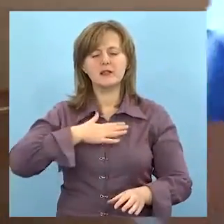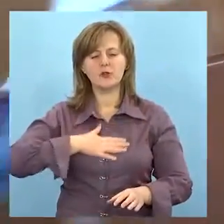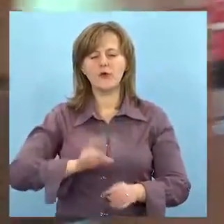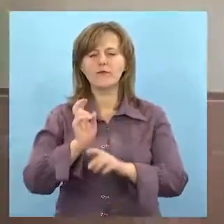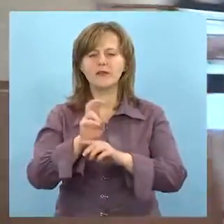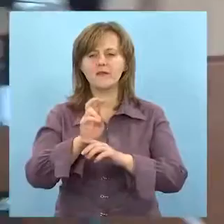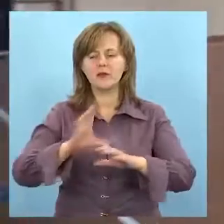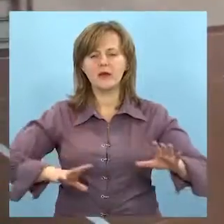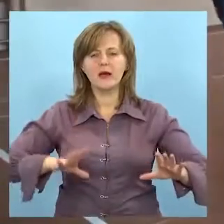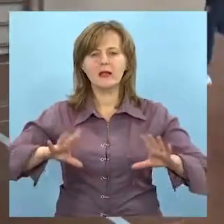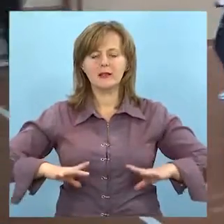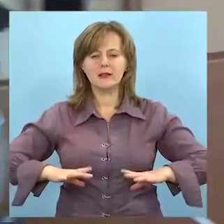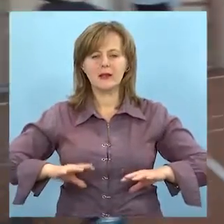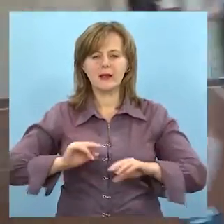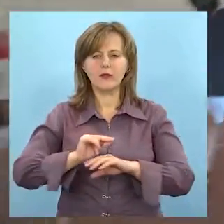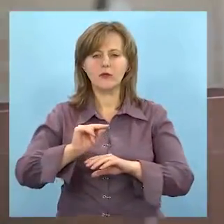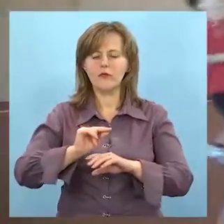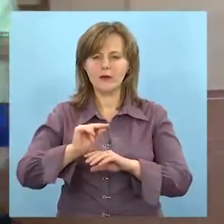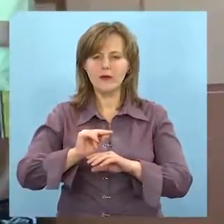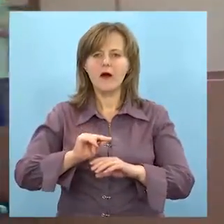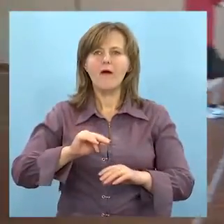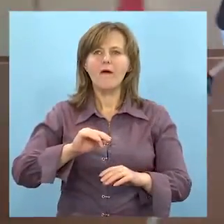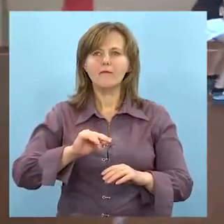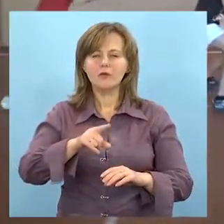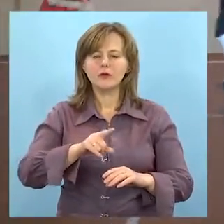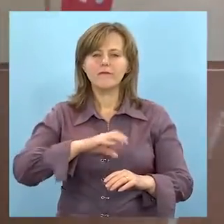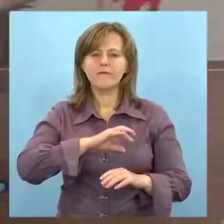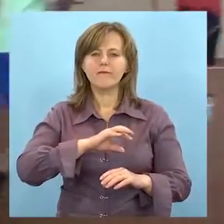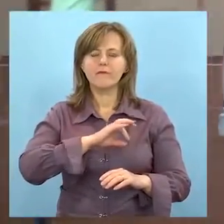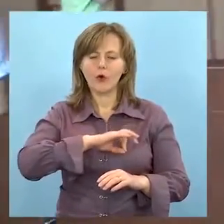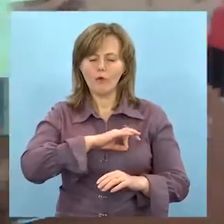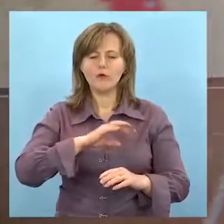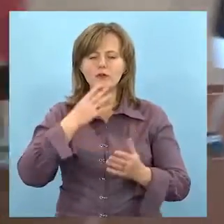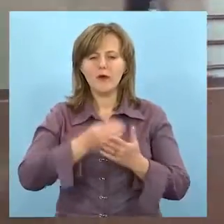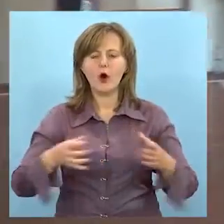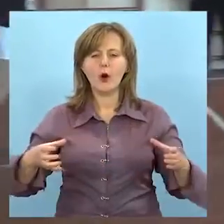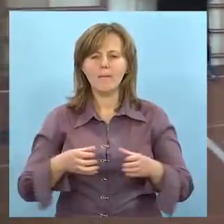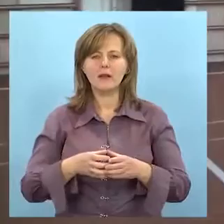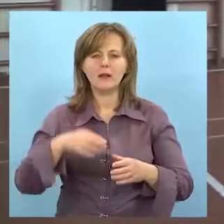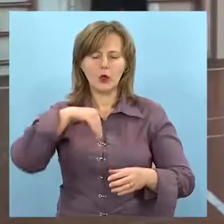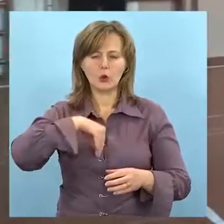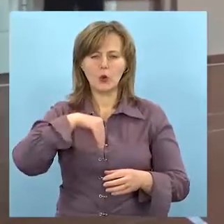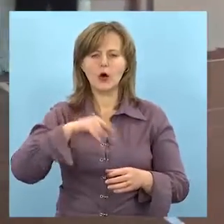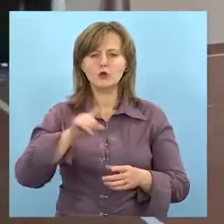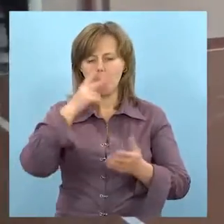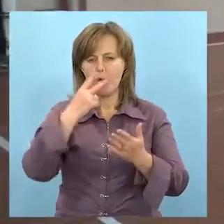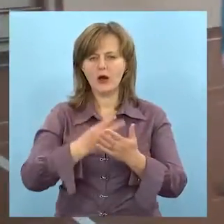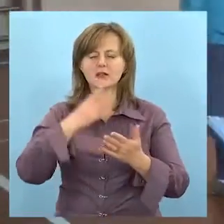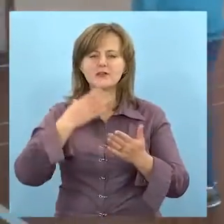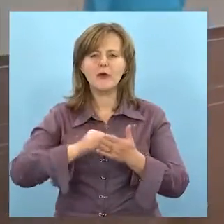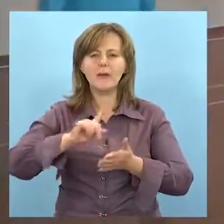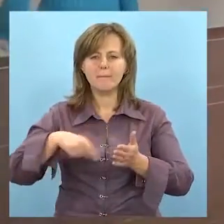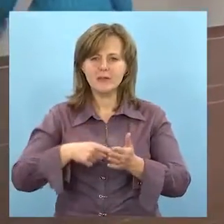задоволенням відвідують тренування, володівають навичками волейболу, виховують командний дух, аби у майбутньому гідно